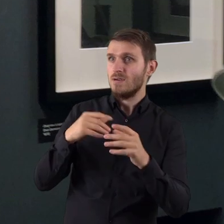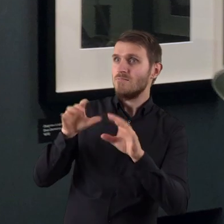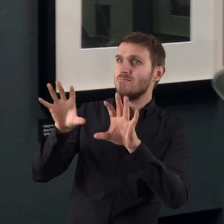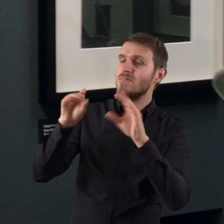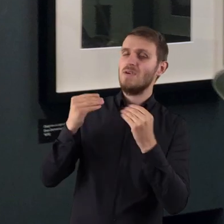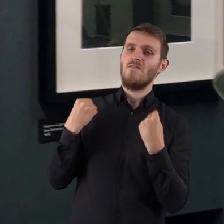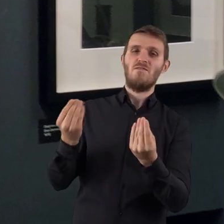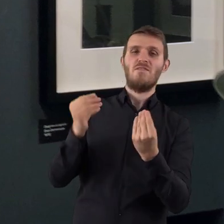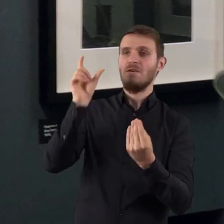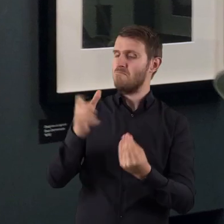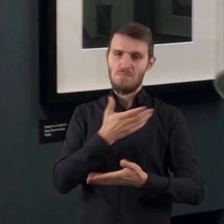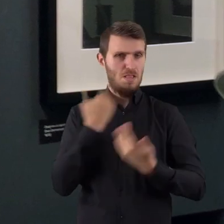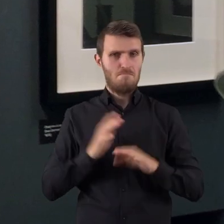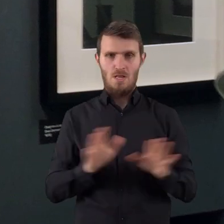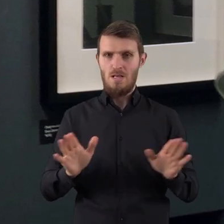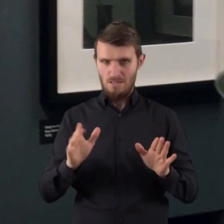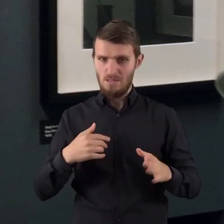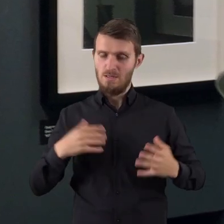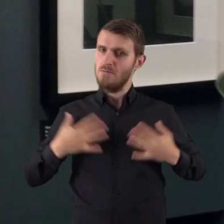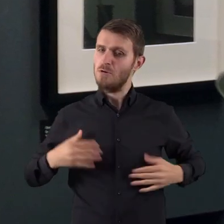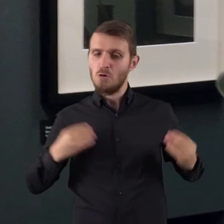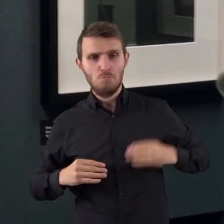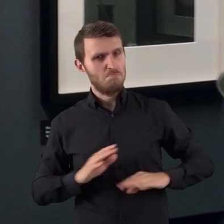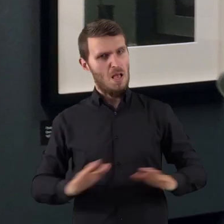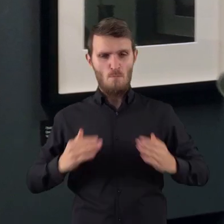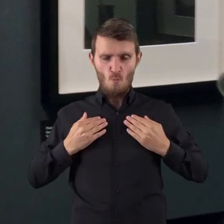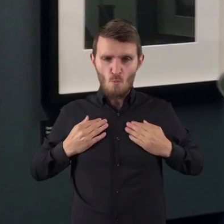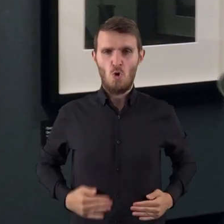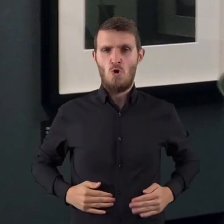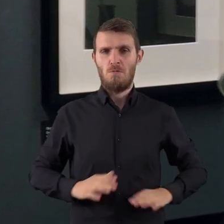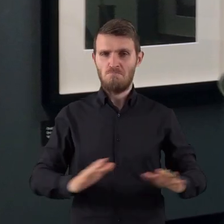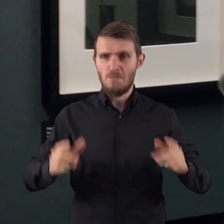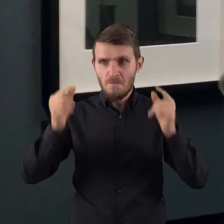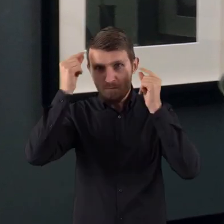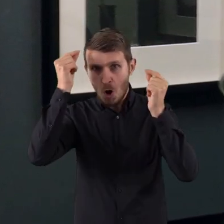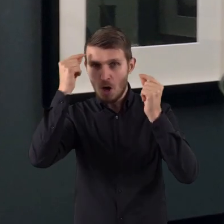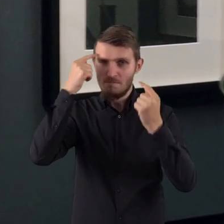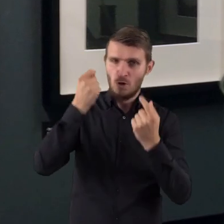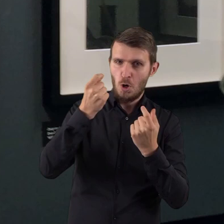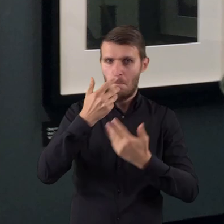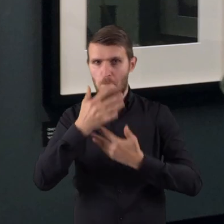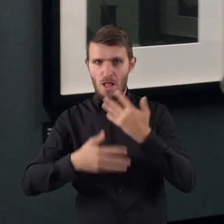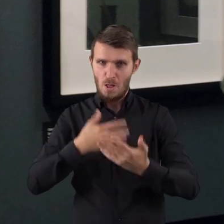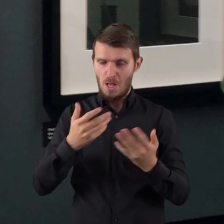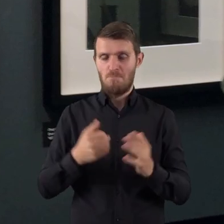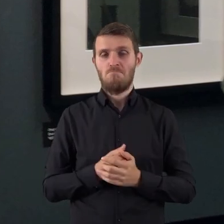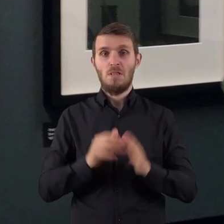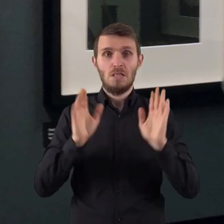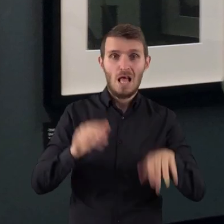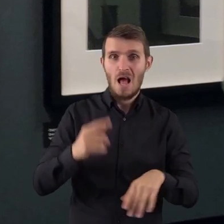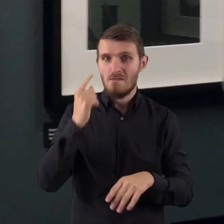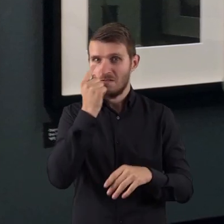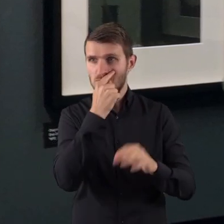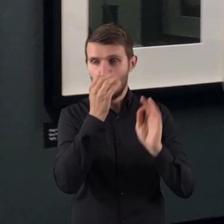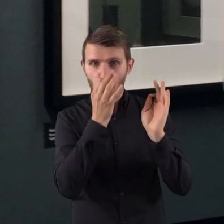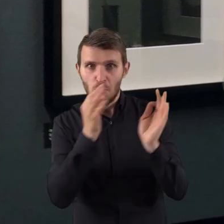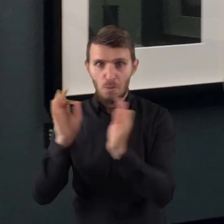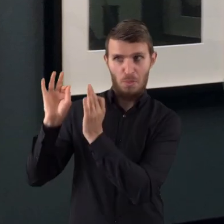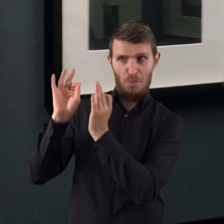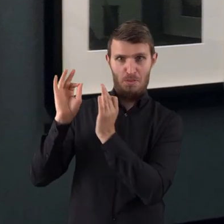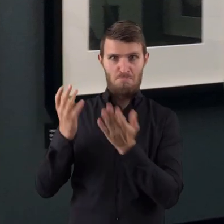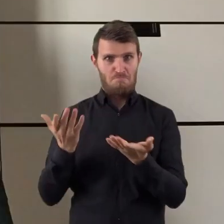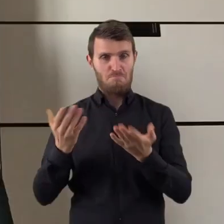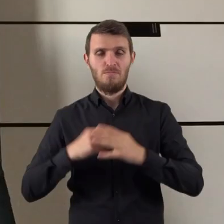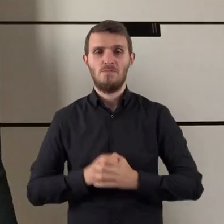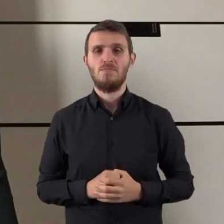Nie widać ozdób, strój jest surowy, fryzura w pewnym nieładzie. Nawet to jej spojrzenie ucieka